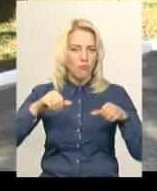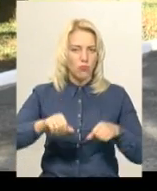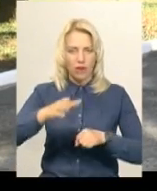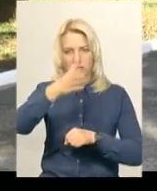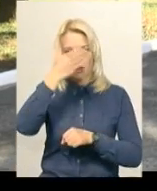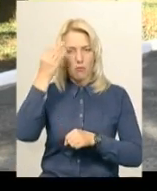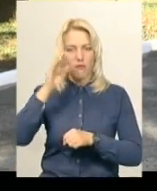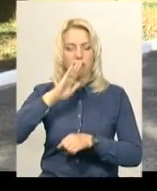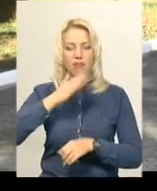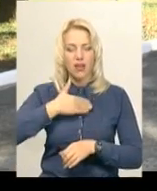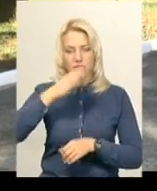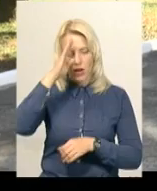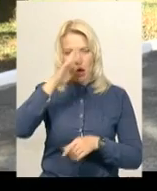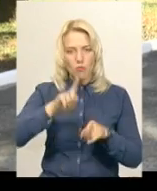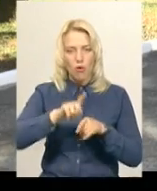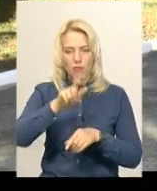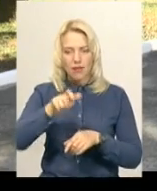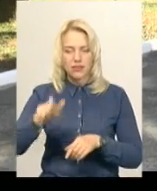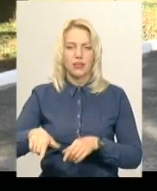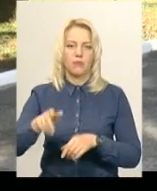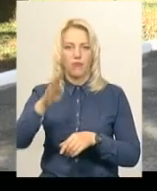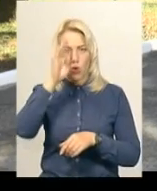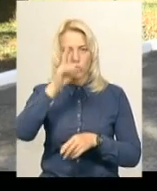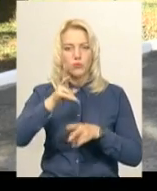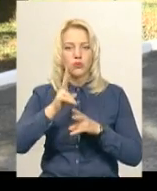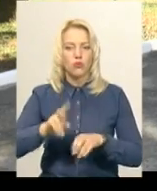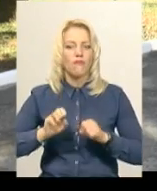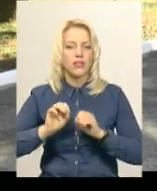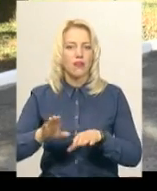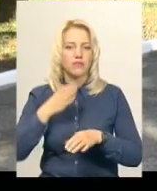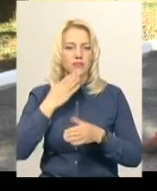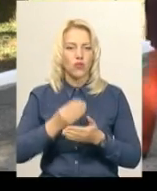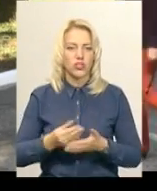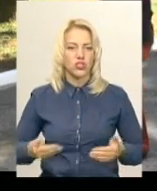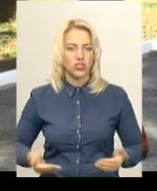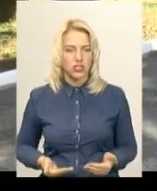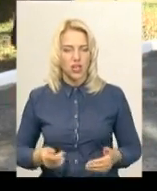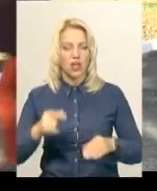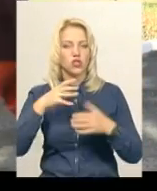всіх наших побратимів, які віддали своє життя, віддали своє здоров'я, час,